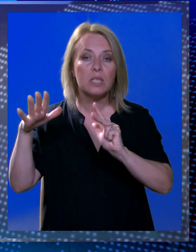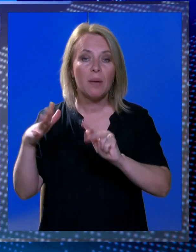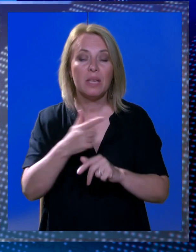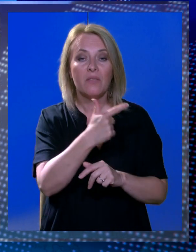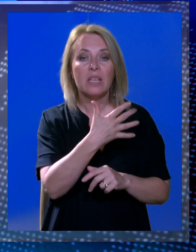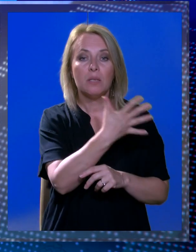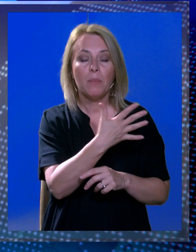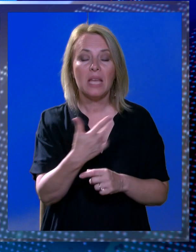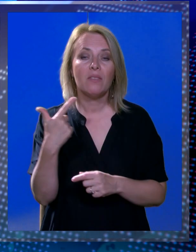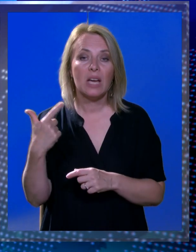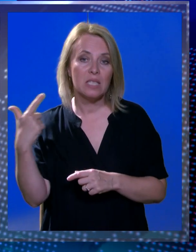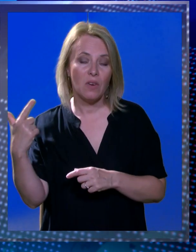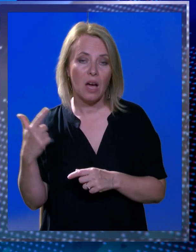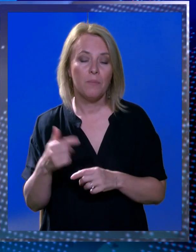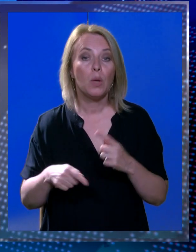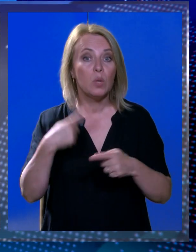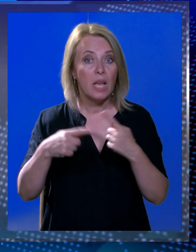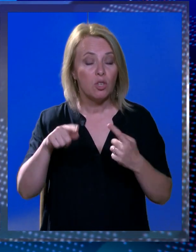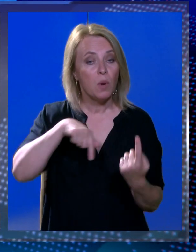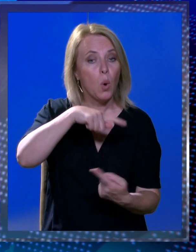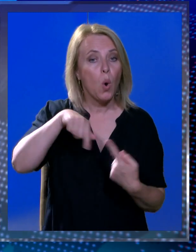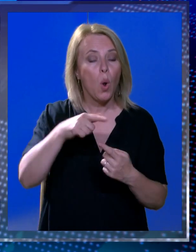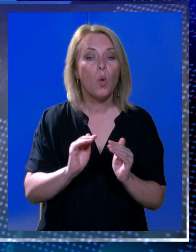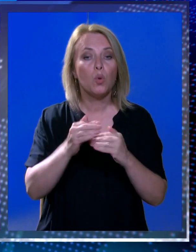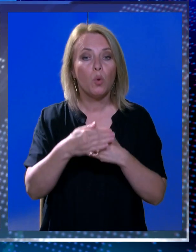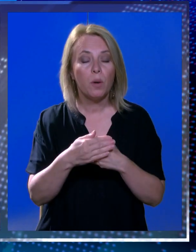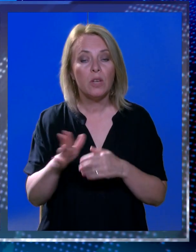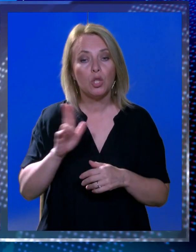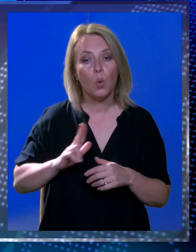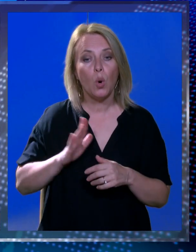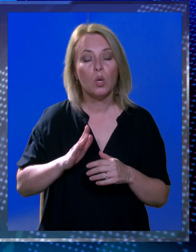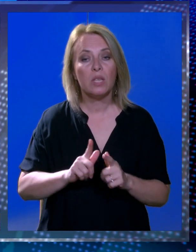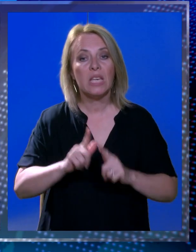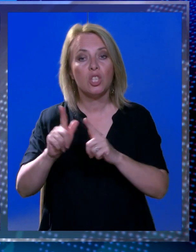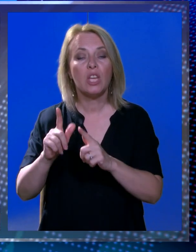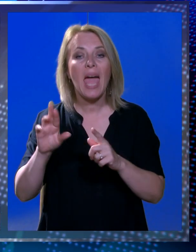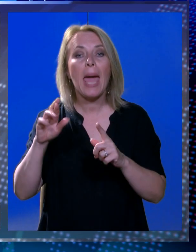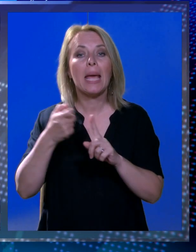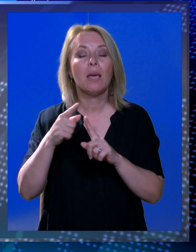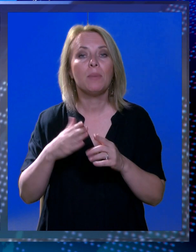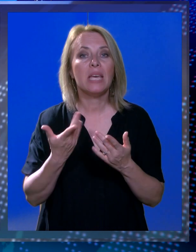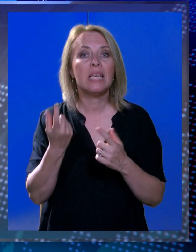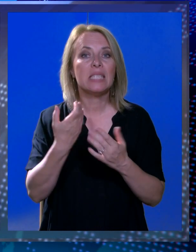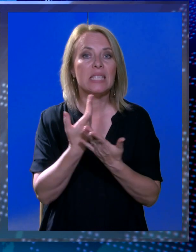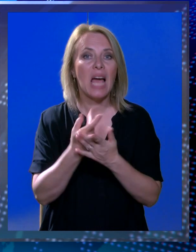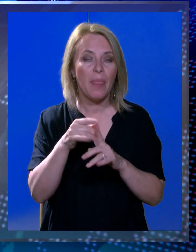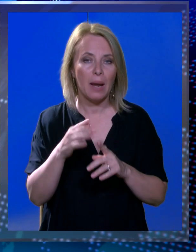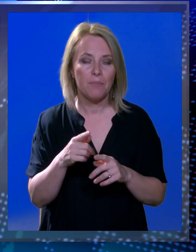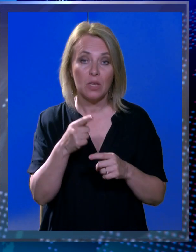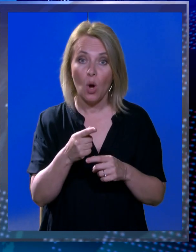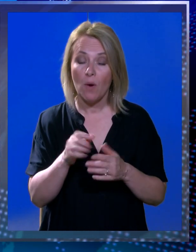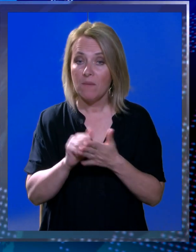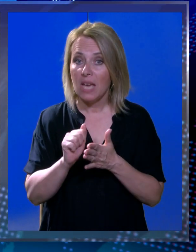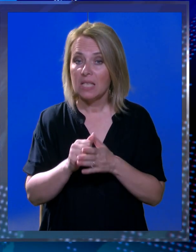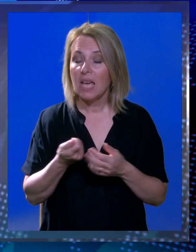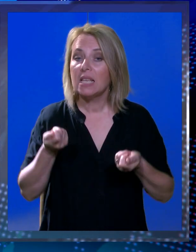i 25-22 u sljedećem kolu Dubrovnik će u gost ekipi Zadra s ovom vijesti